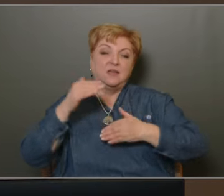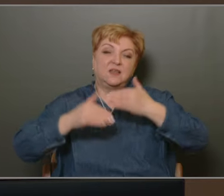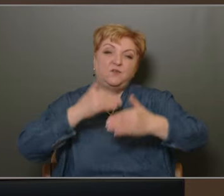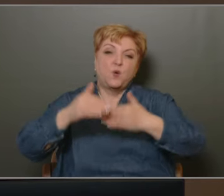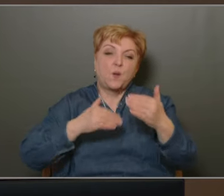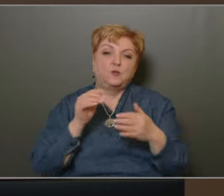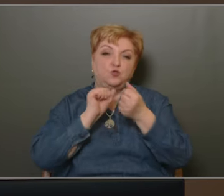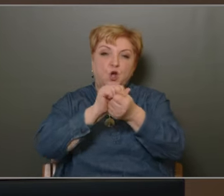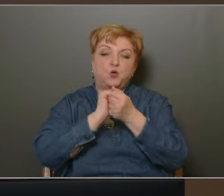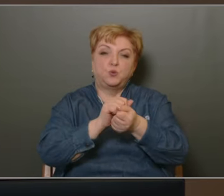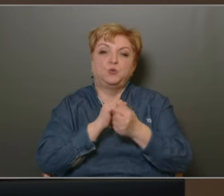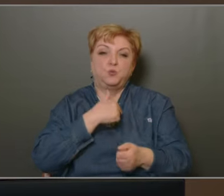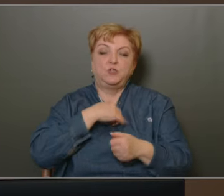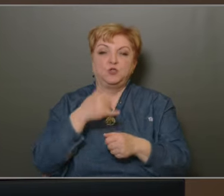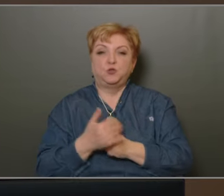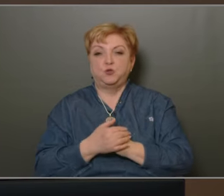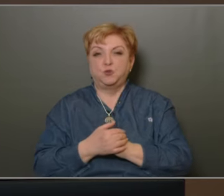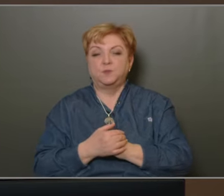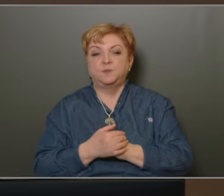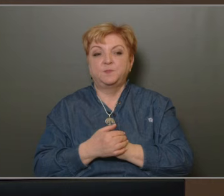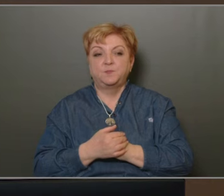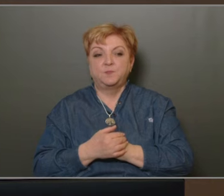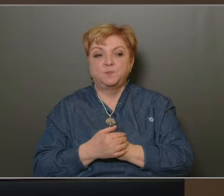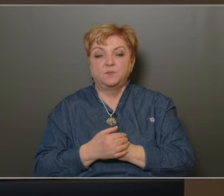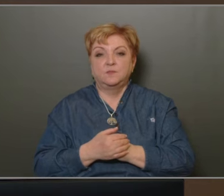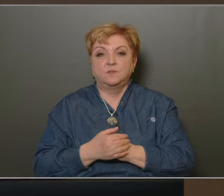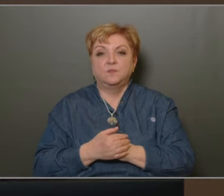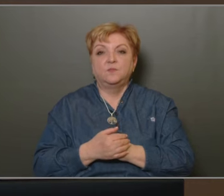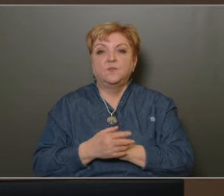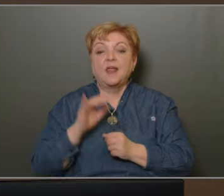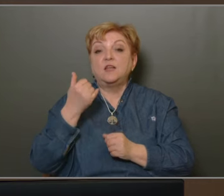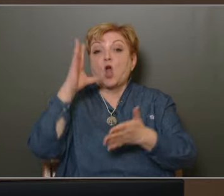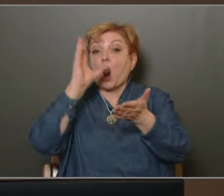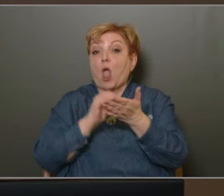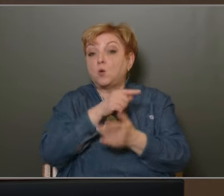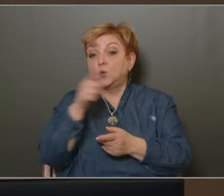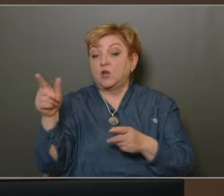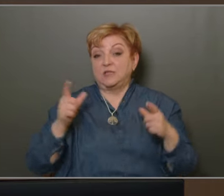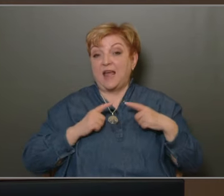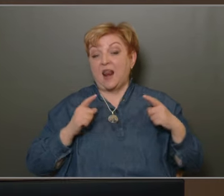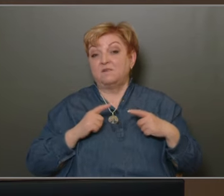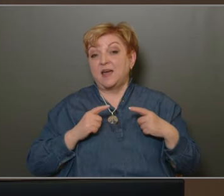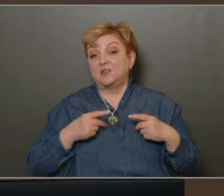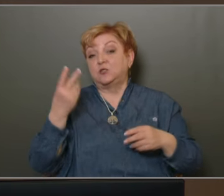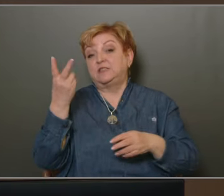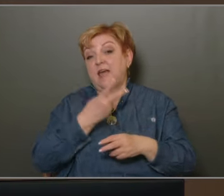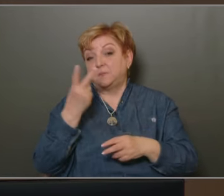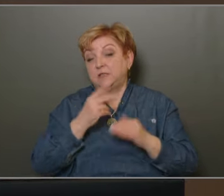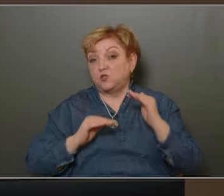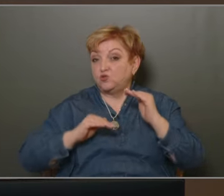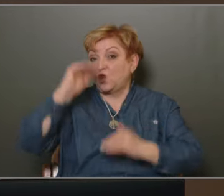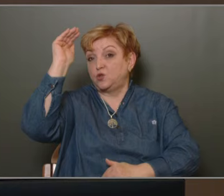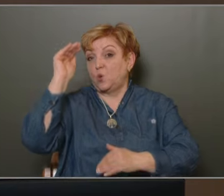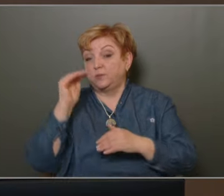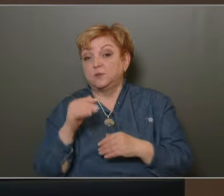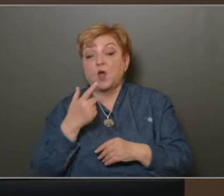folyamatosan küzdünk mi is, és hát a lakóknak az elvárása természetesen legnagyobb.